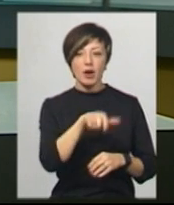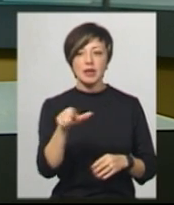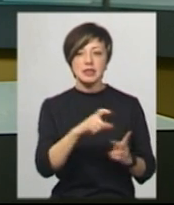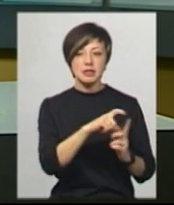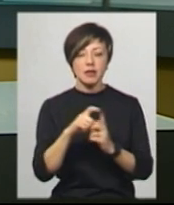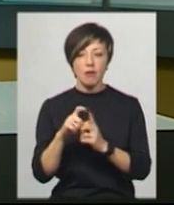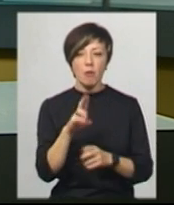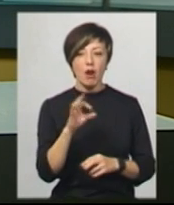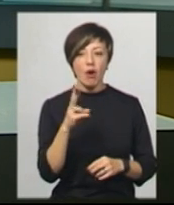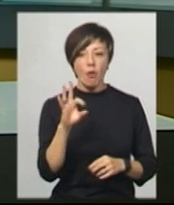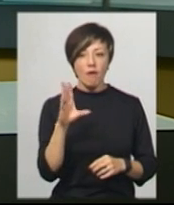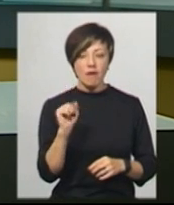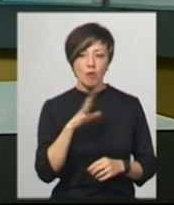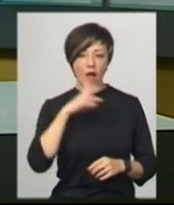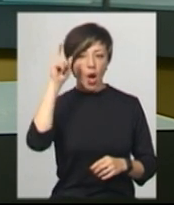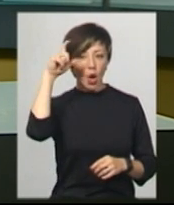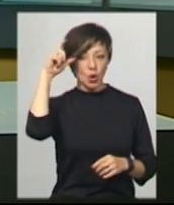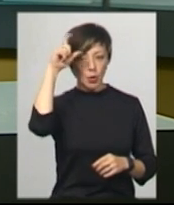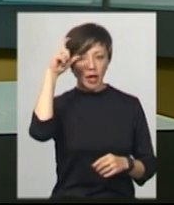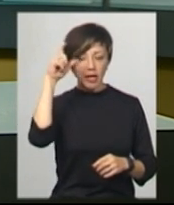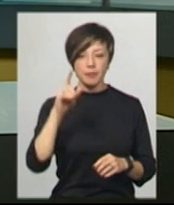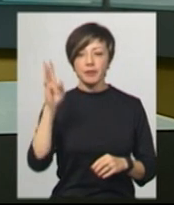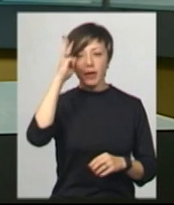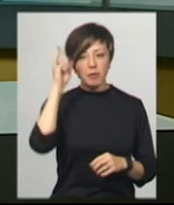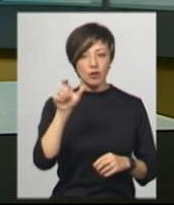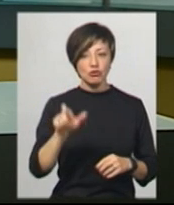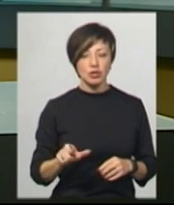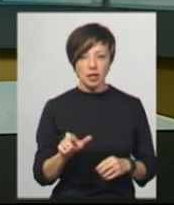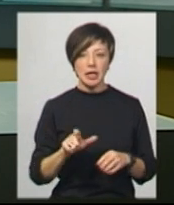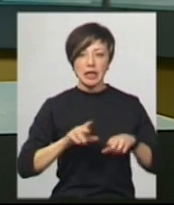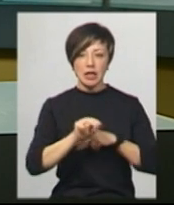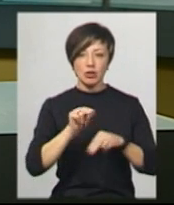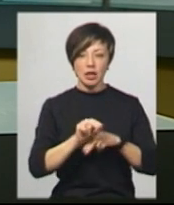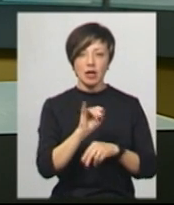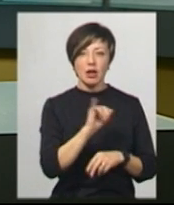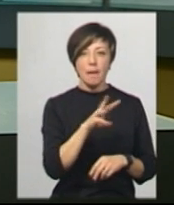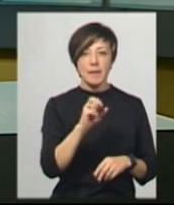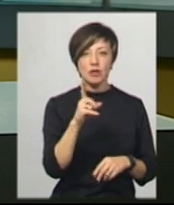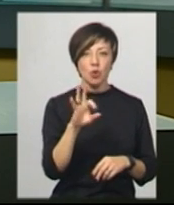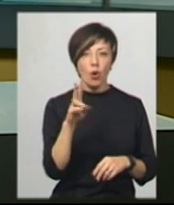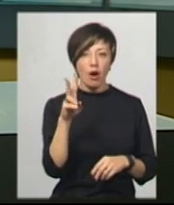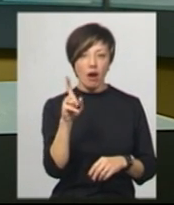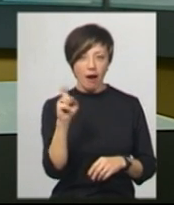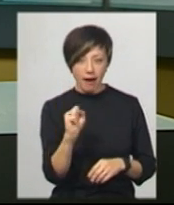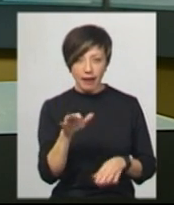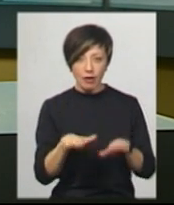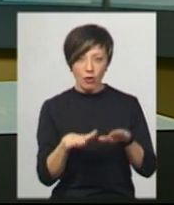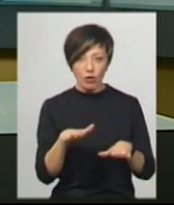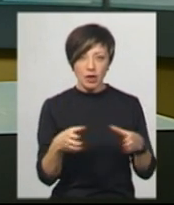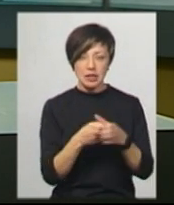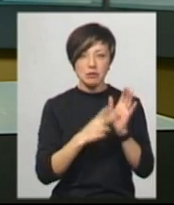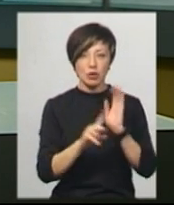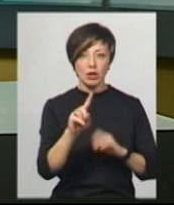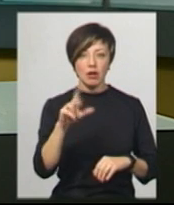зі слів Олега Полякова, була туркеня. Хмельничанка Аліна Мирощак, яку тренує Ігор Мацьоха, у категорії 71